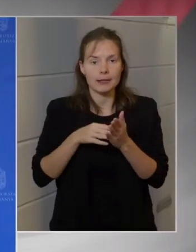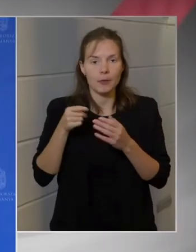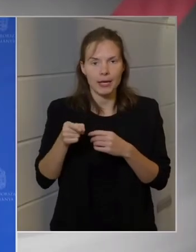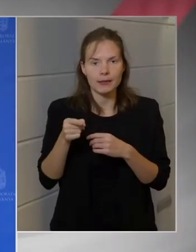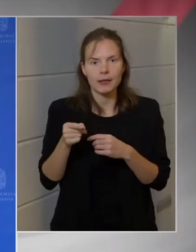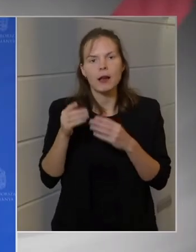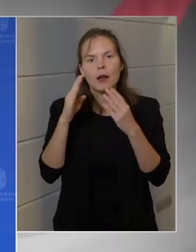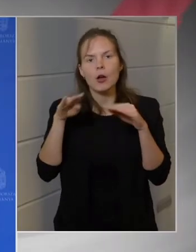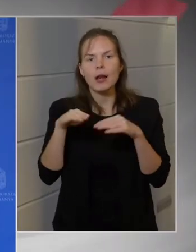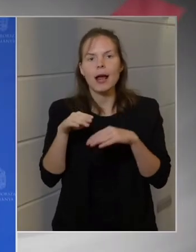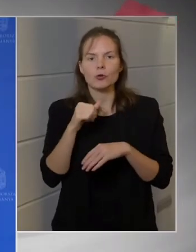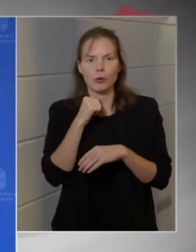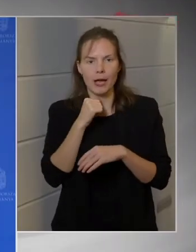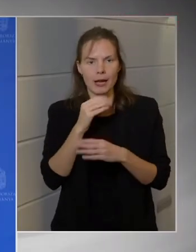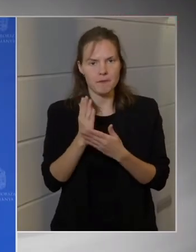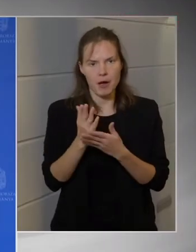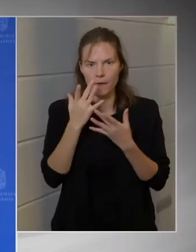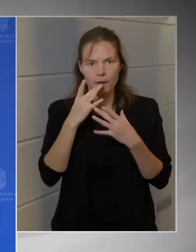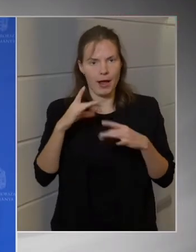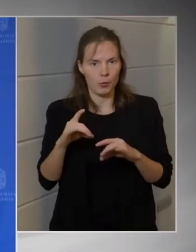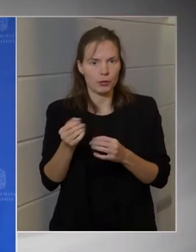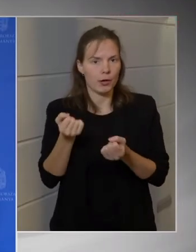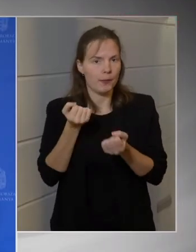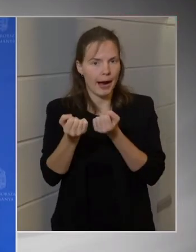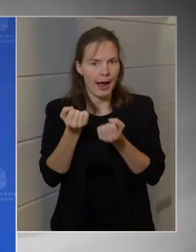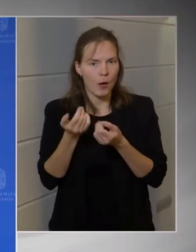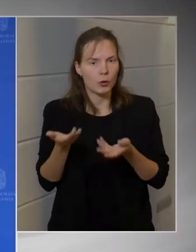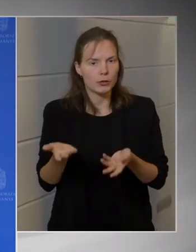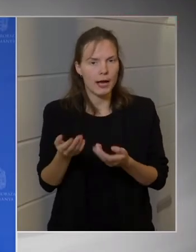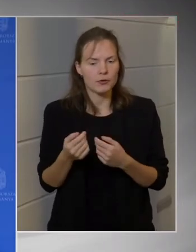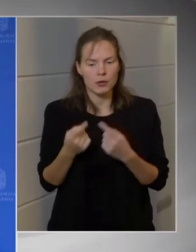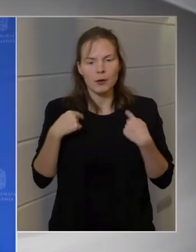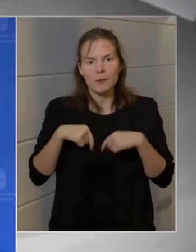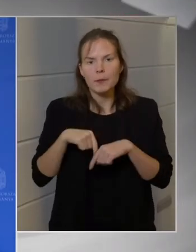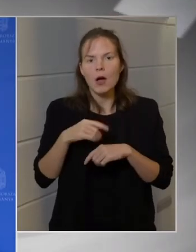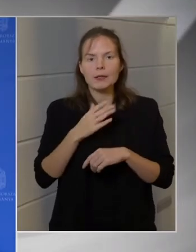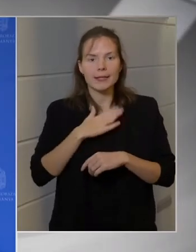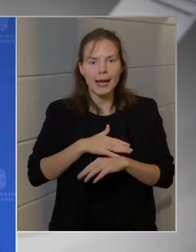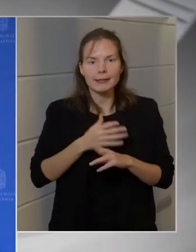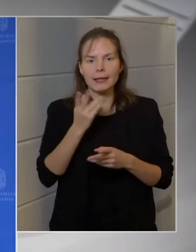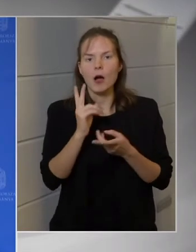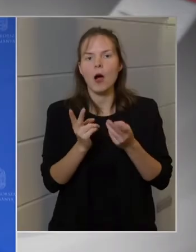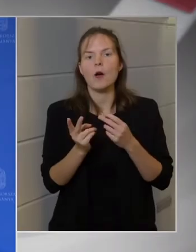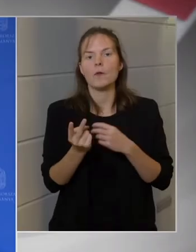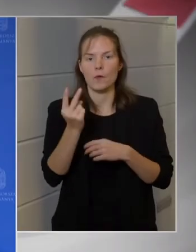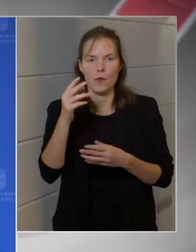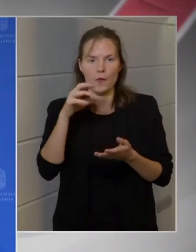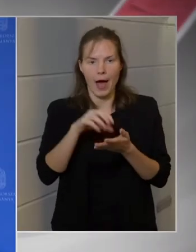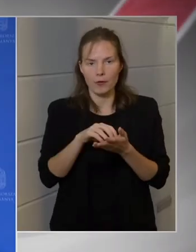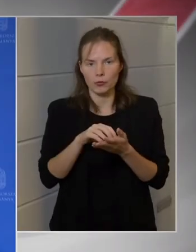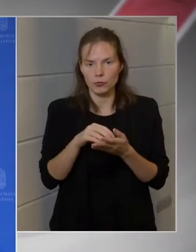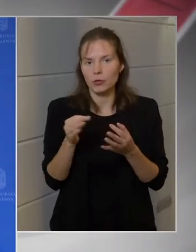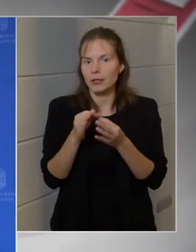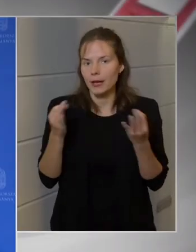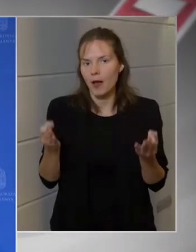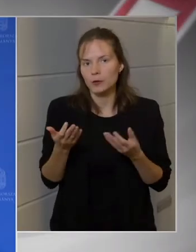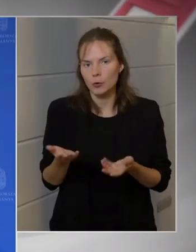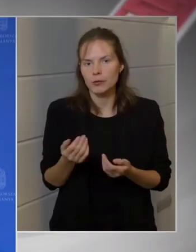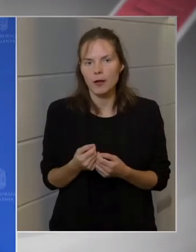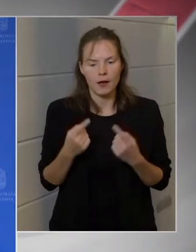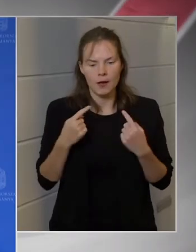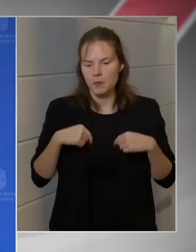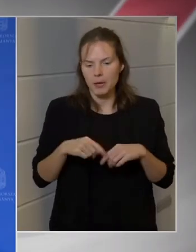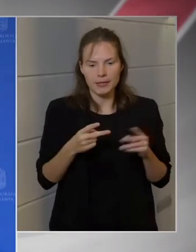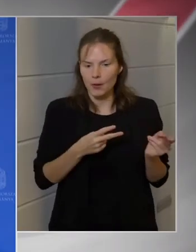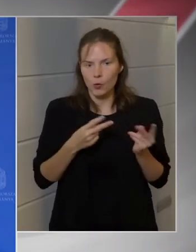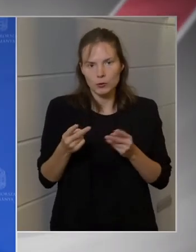Gergely felmondta ezt a megállapodást. Tehát mi azt szeretnénk, hogyha a főváros nyilatkozna, és mi ezt nem hoztuk nyilvánossága,